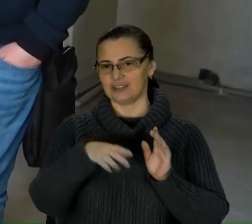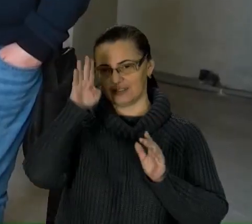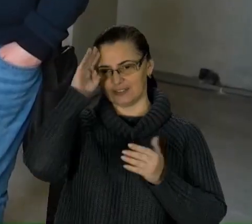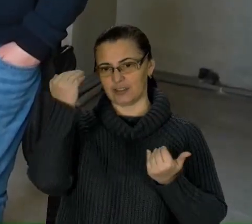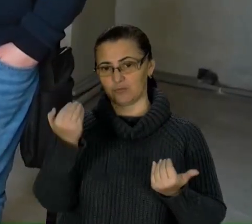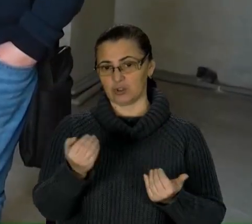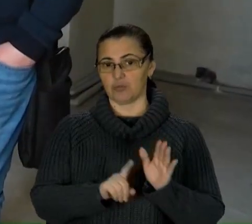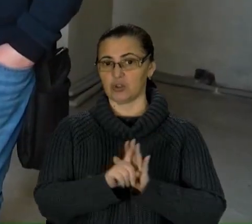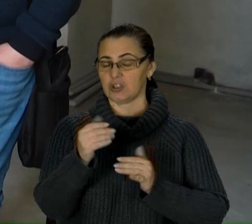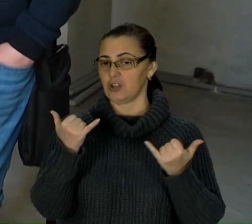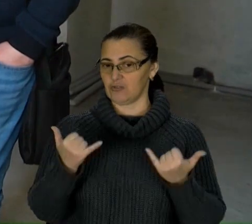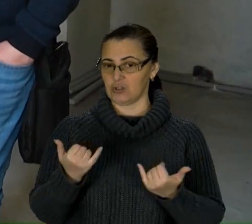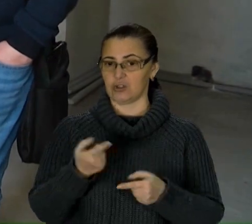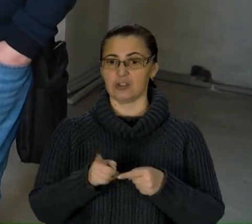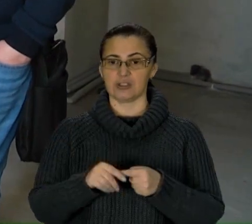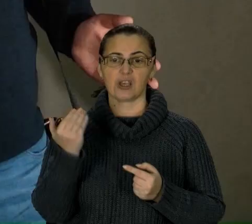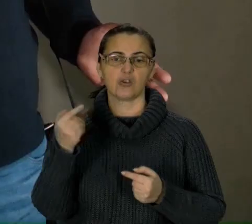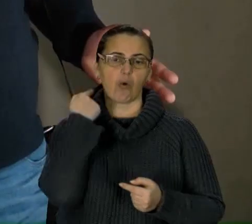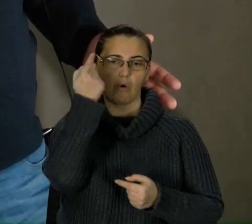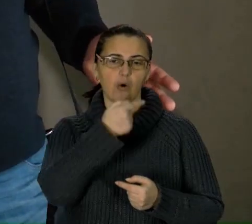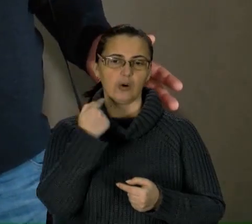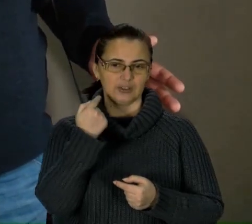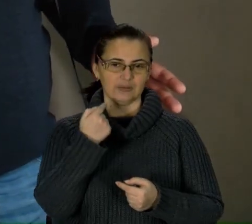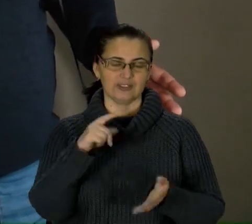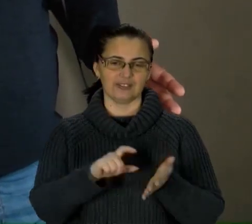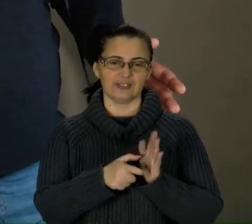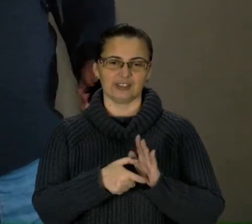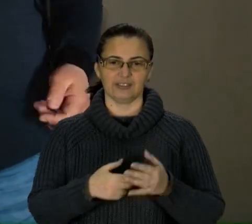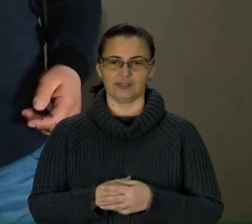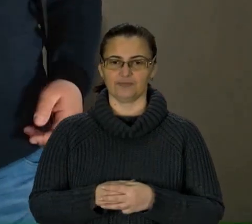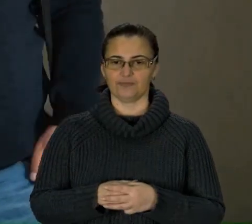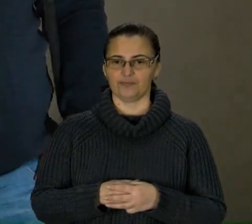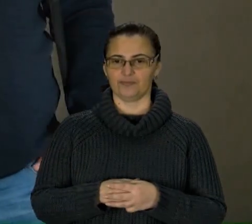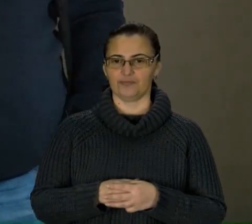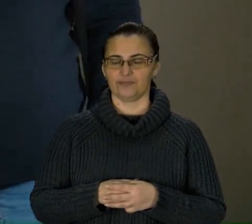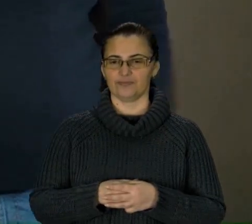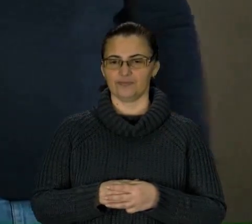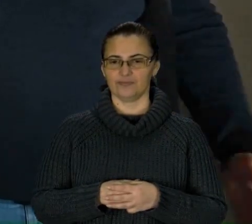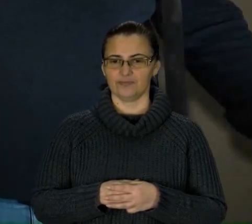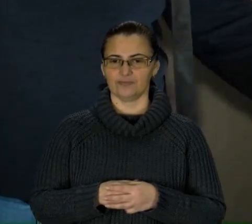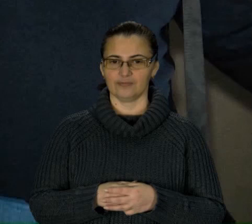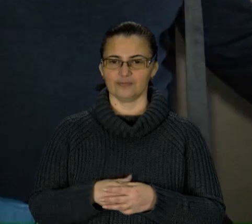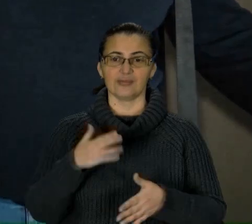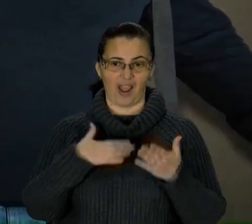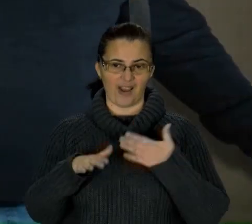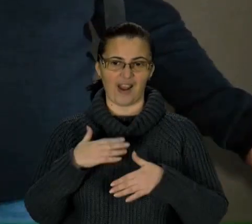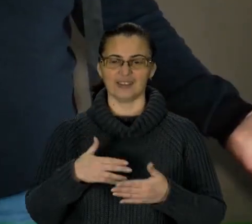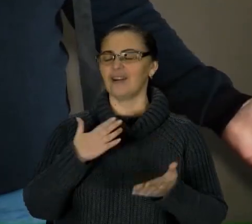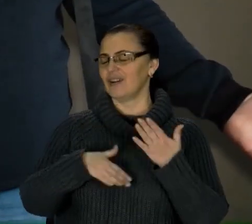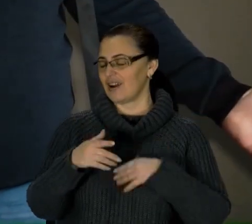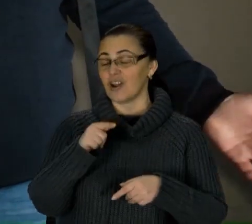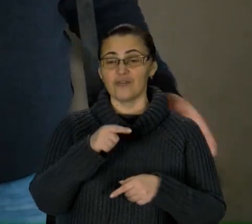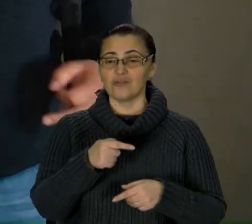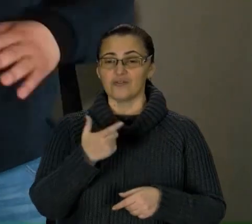Сьогодні це його власне помешкання. Нарешті щасливі, що це ваше житло? Звичайно, звичайно. Ну, це не виявляєте,